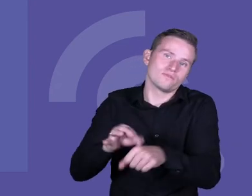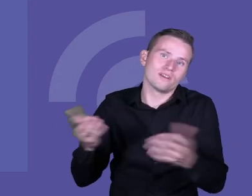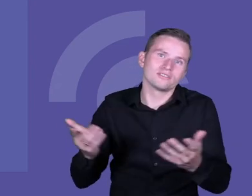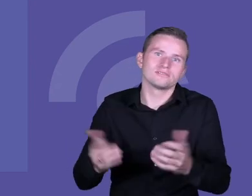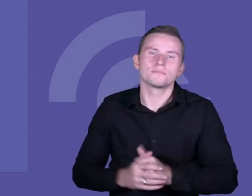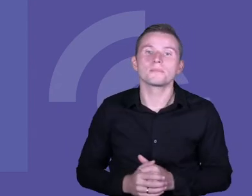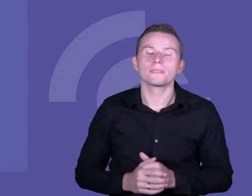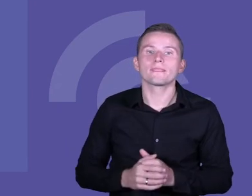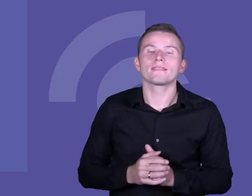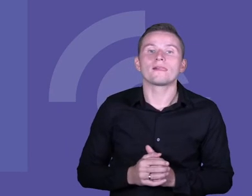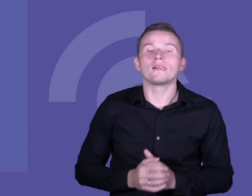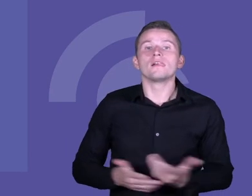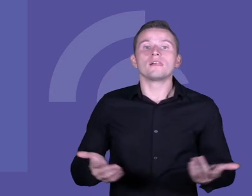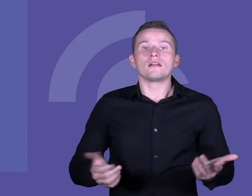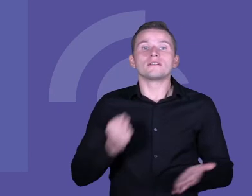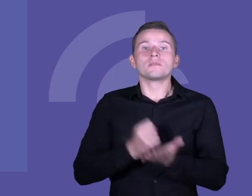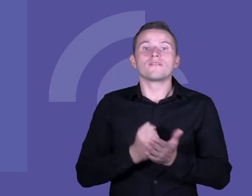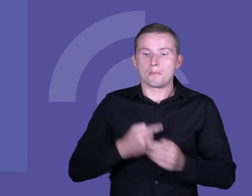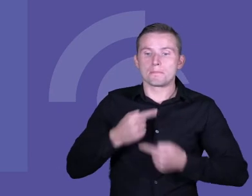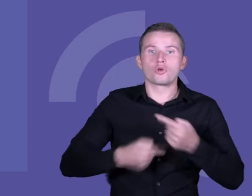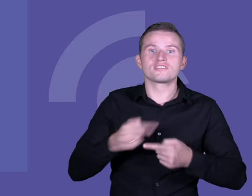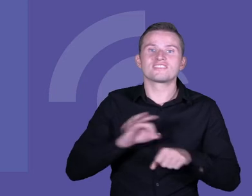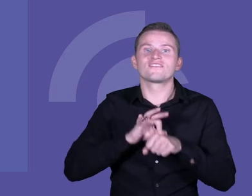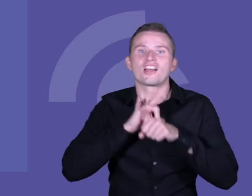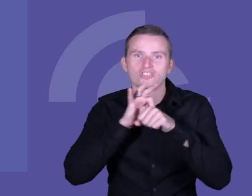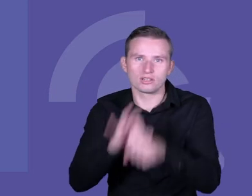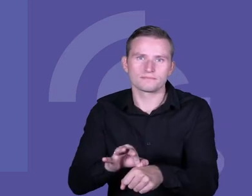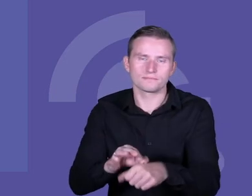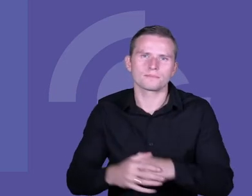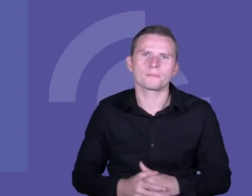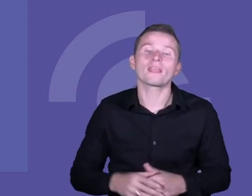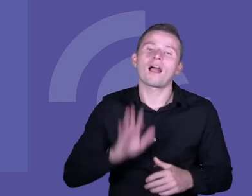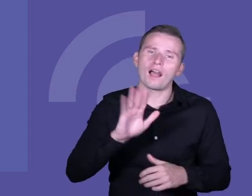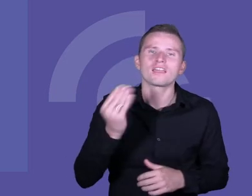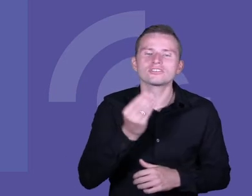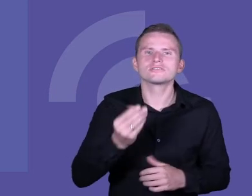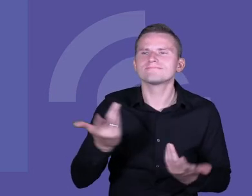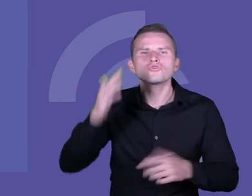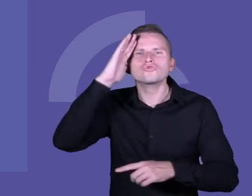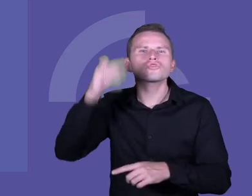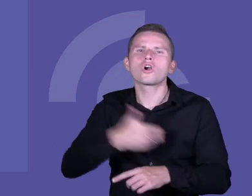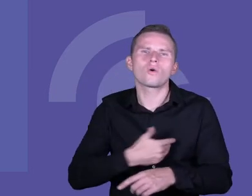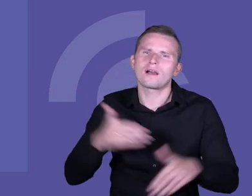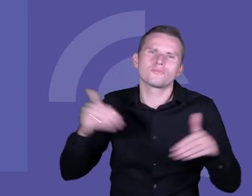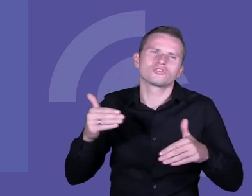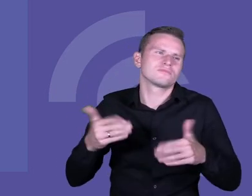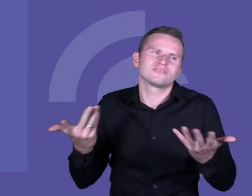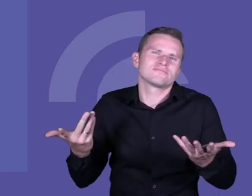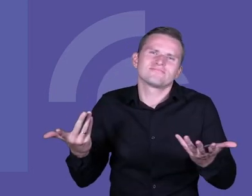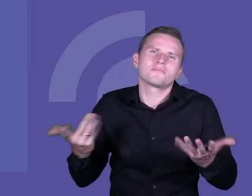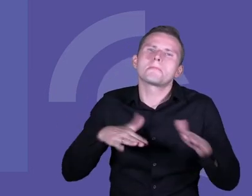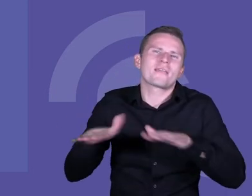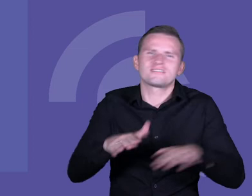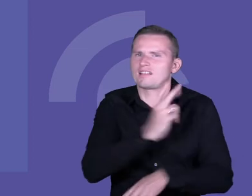Jeśli chodzi o proces wdrażania, już się zaczyna, no i oczywiście szkoła może być wszędzie. To nie jest tak, że to jest